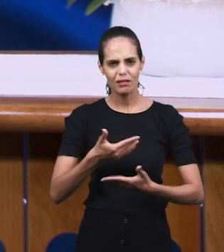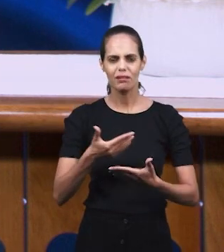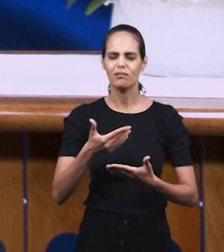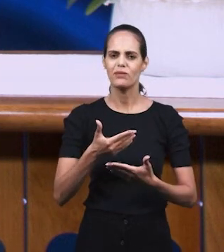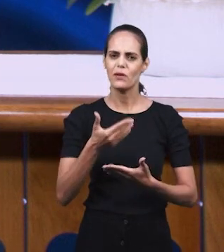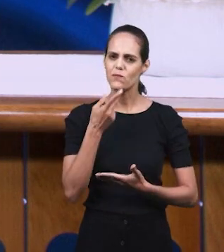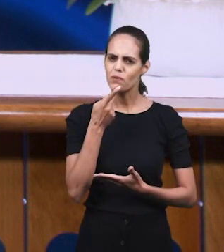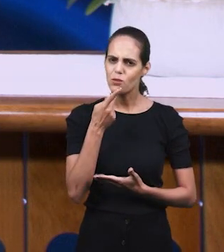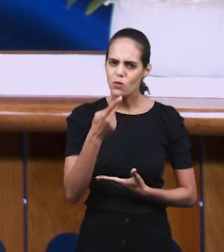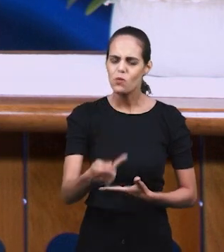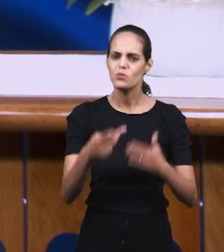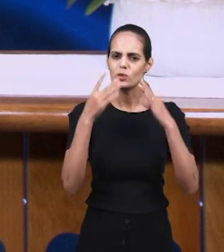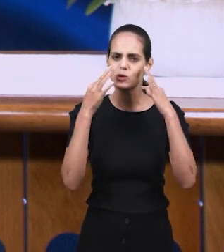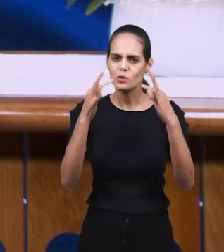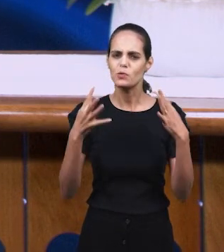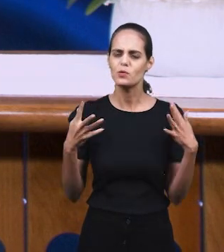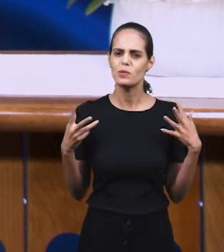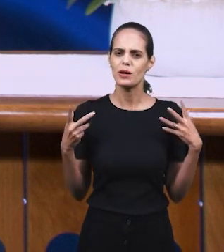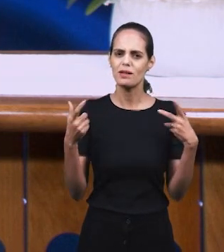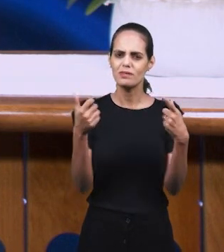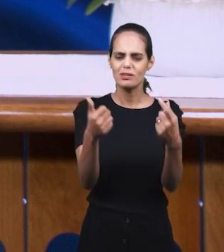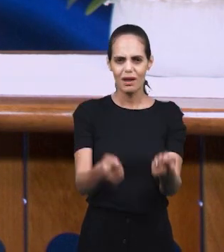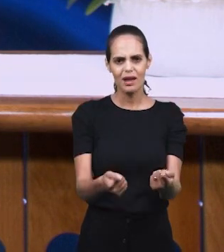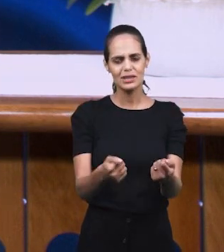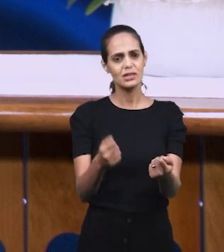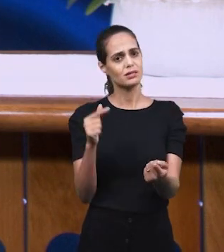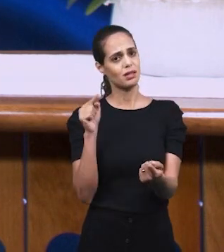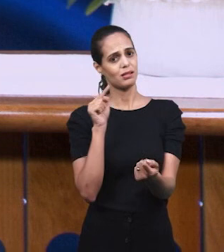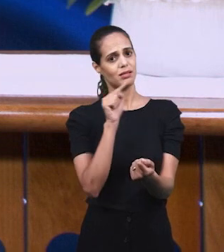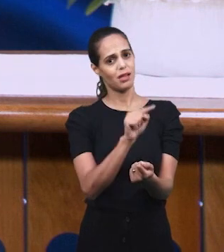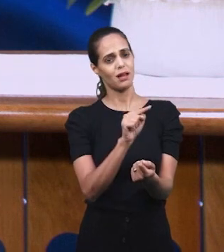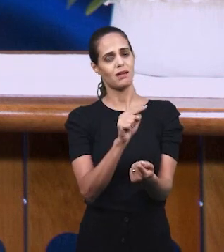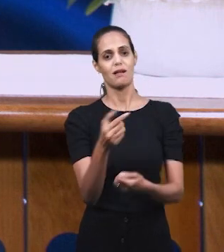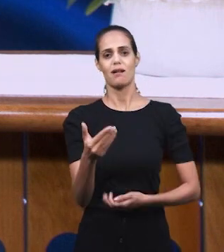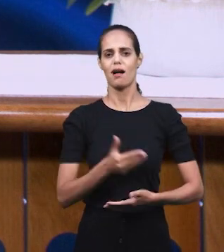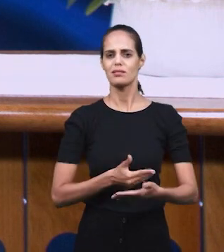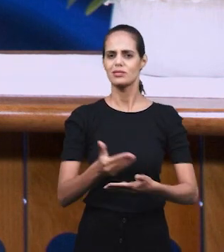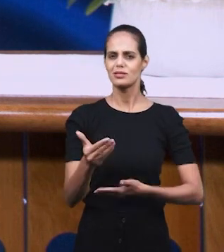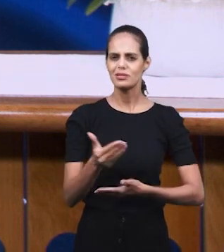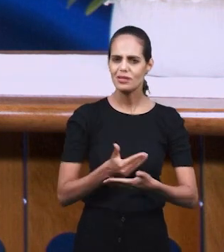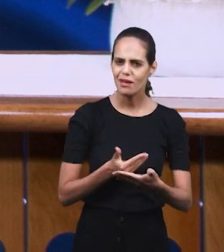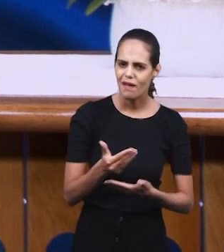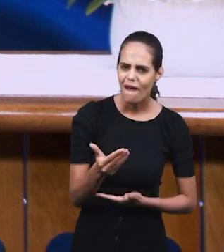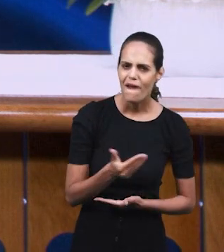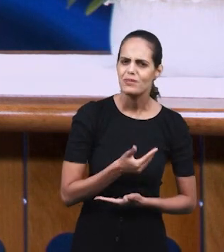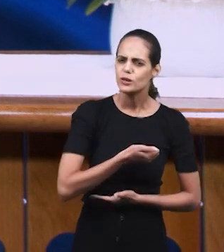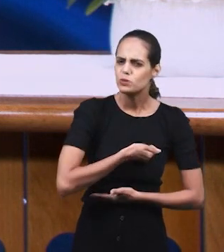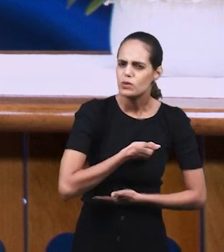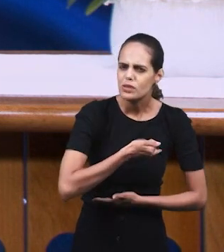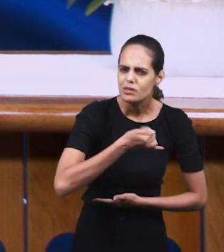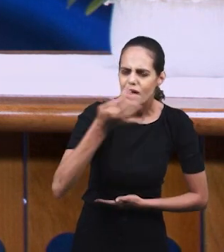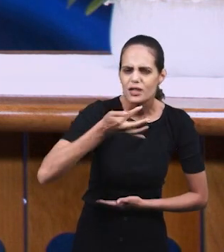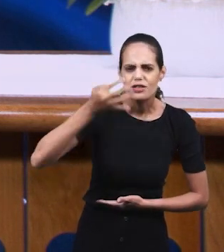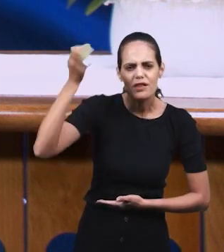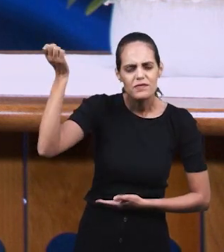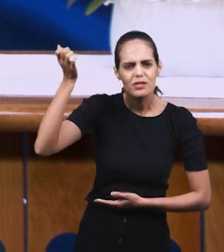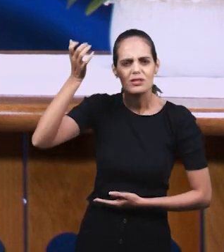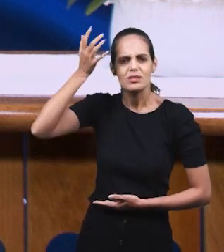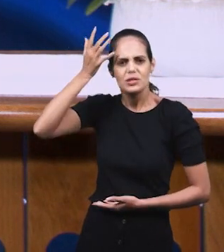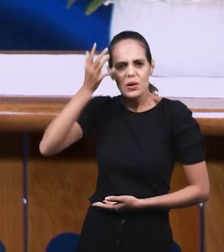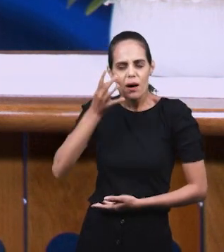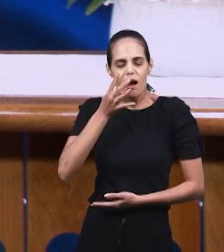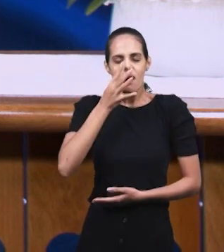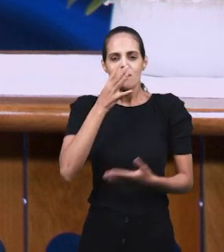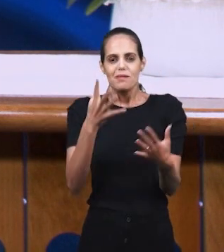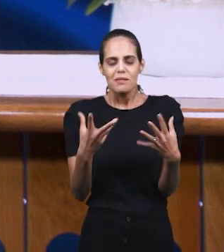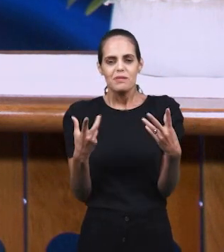сестры, они удивляются количеству откровений, которые Господь дарует церкви. И